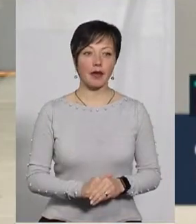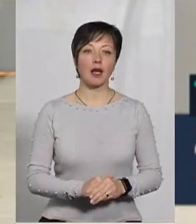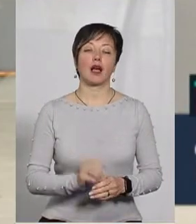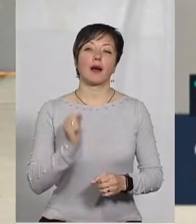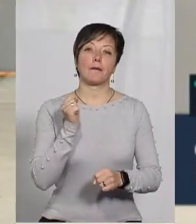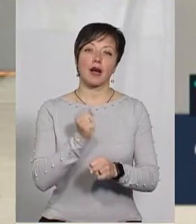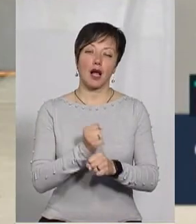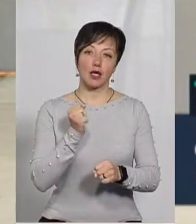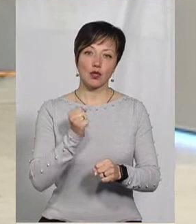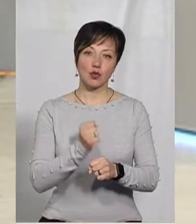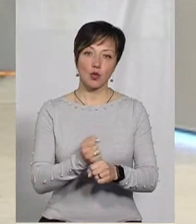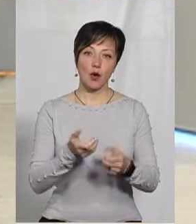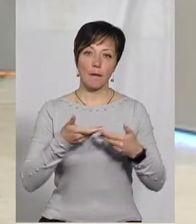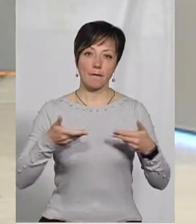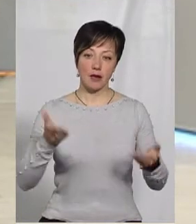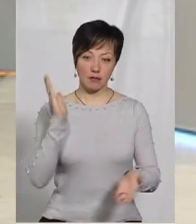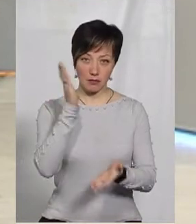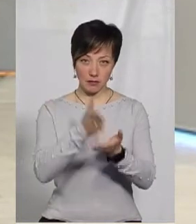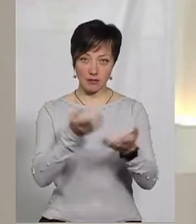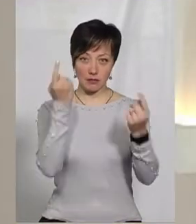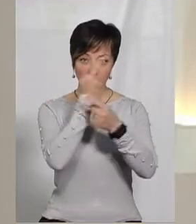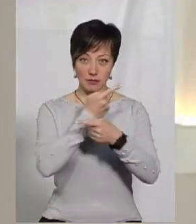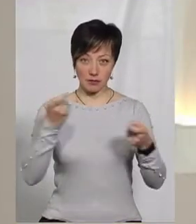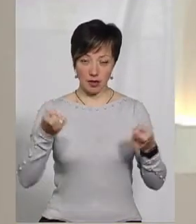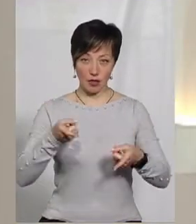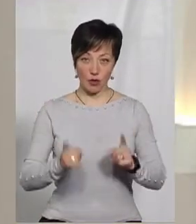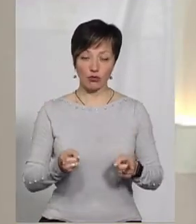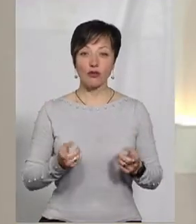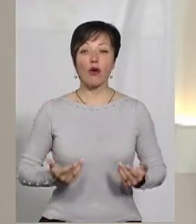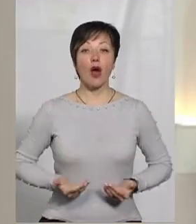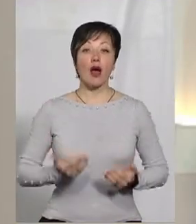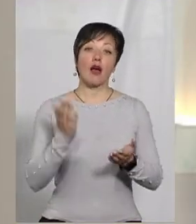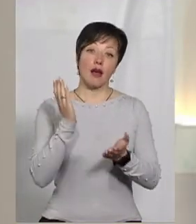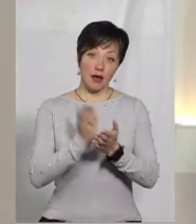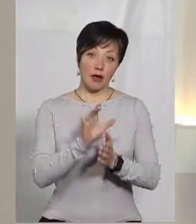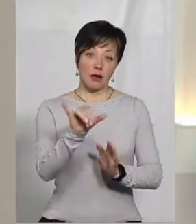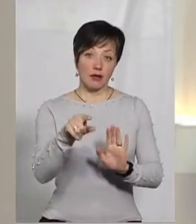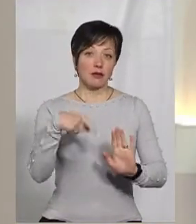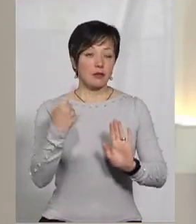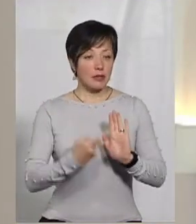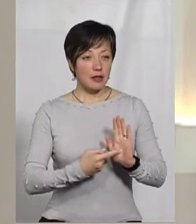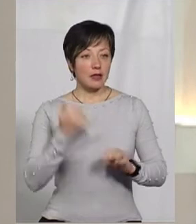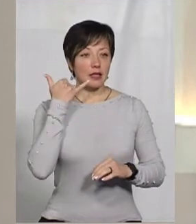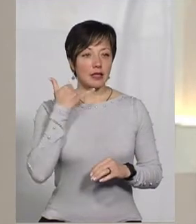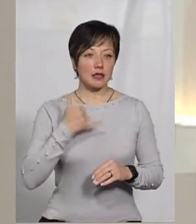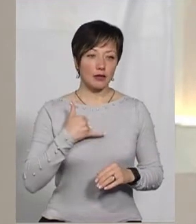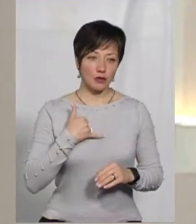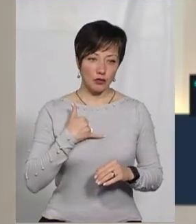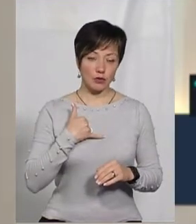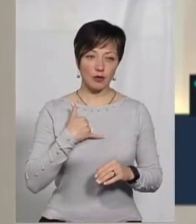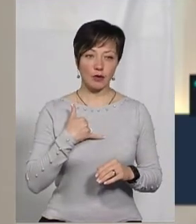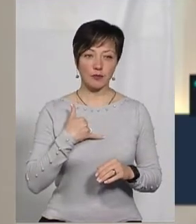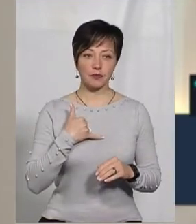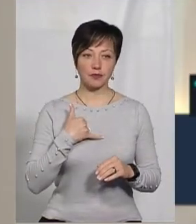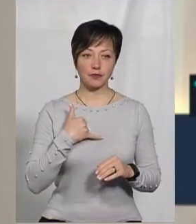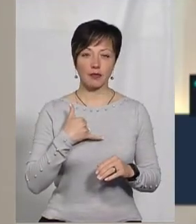працюємо наживо. І якщо маєте запитання, телефонуйте. Під трансляцією